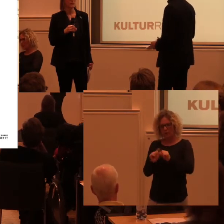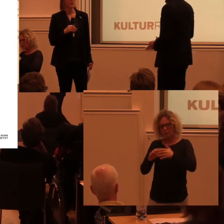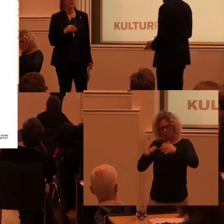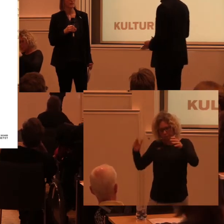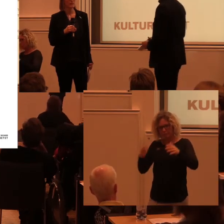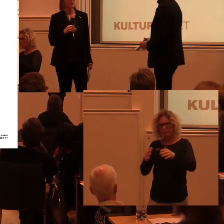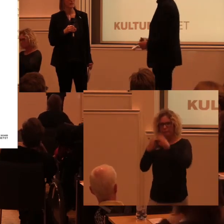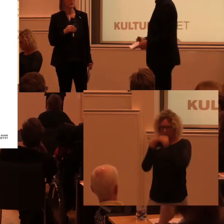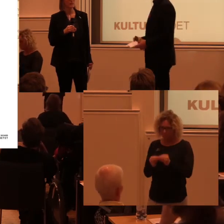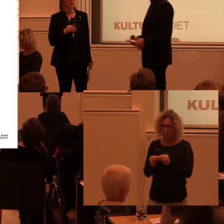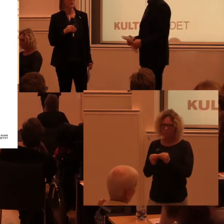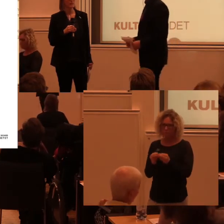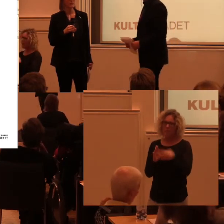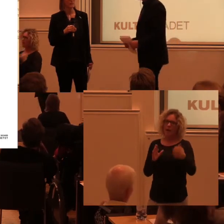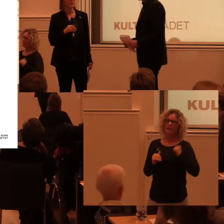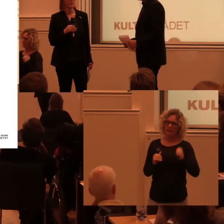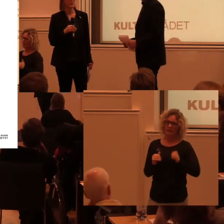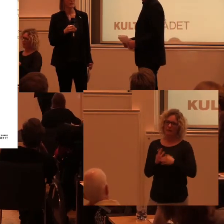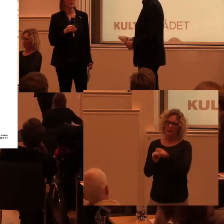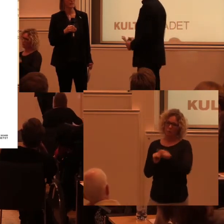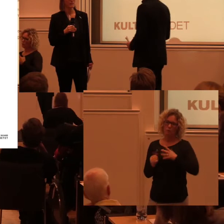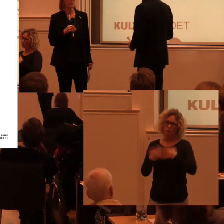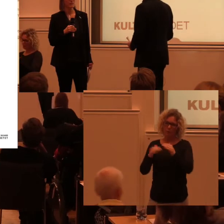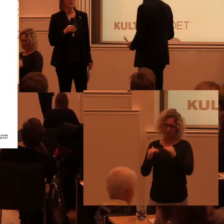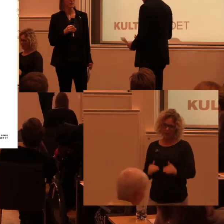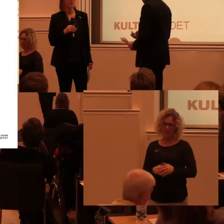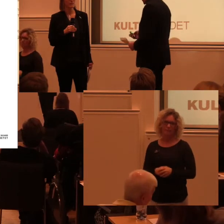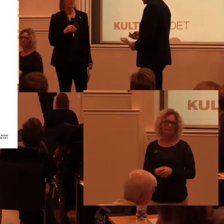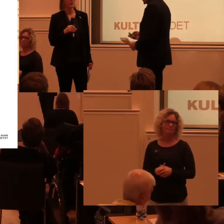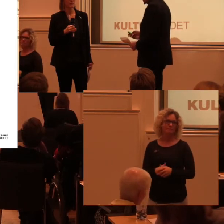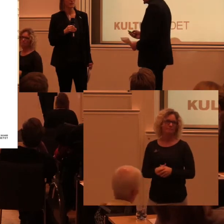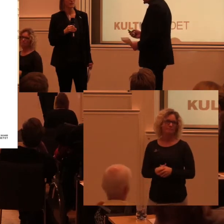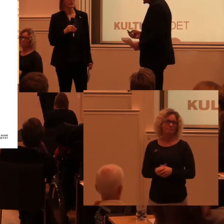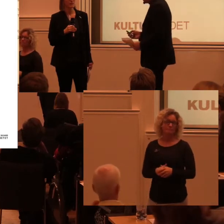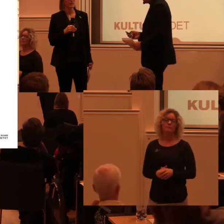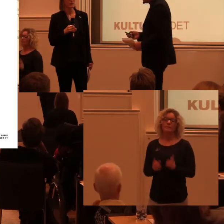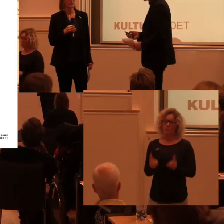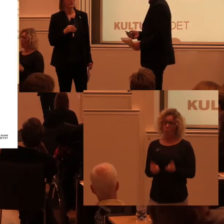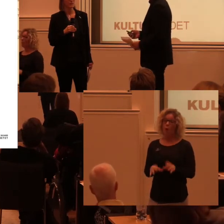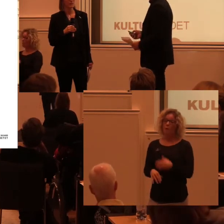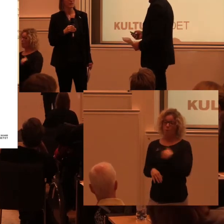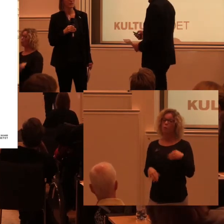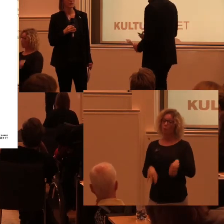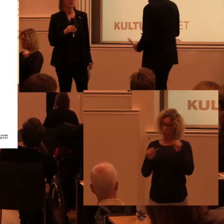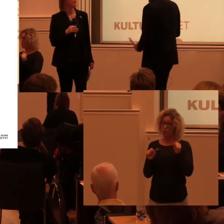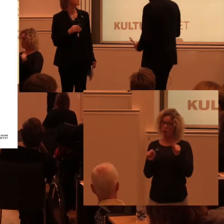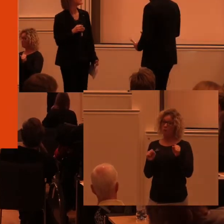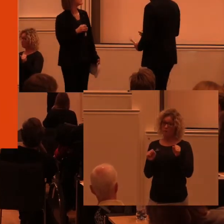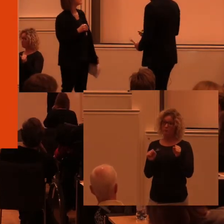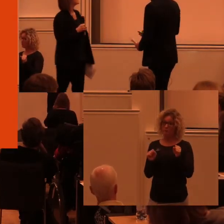utformas på ett sätt som gör dem tillgängliga för personer med funktionsnedsättning. Så ser uppdraget ut för oss.